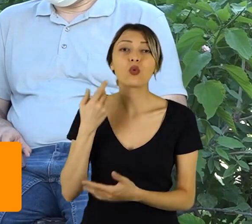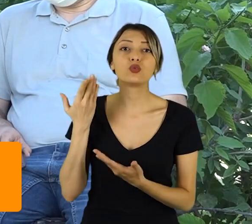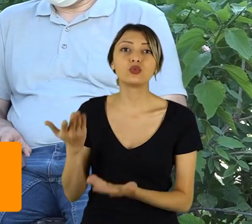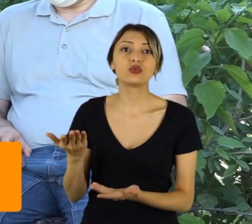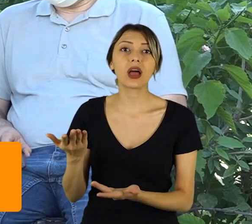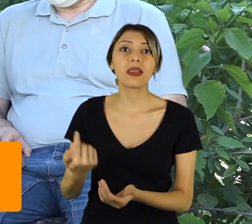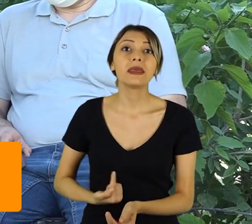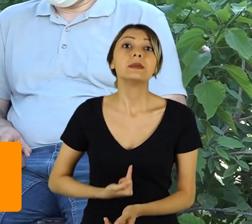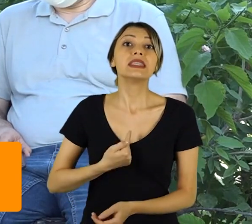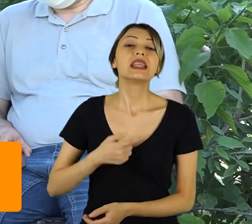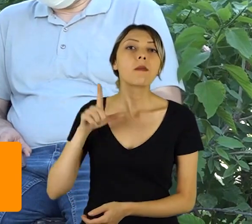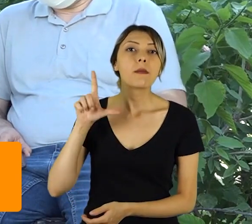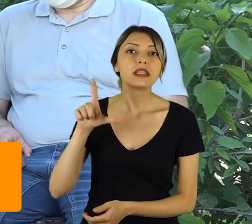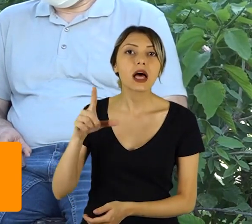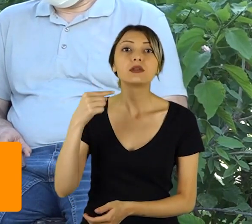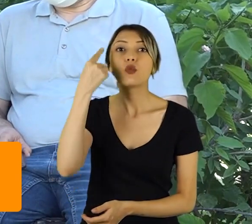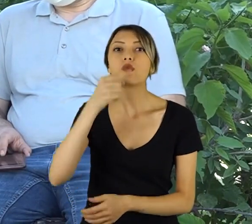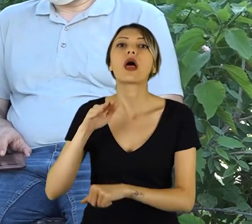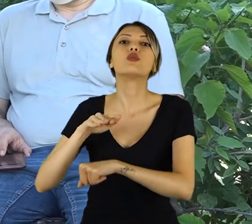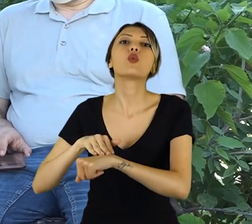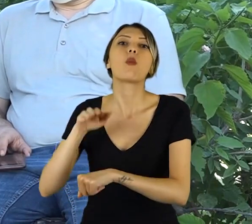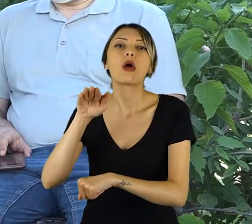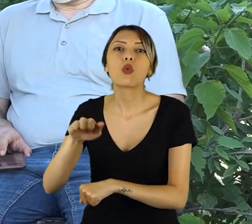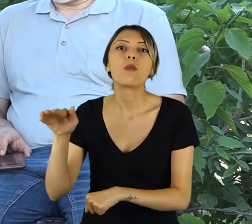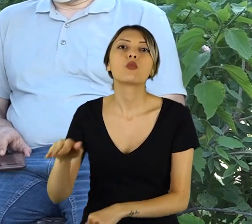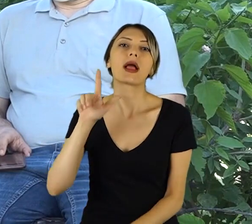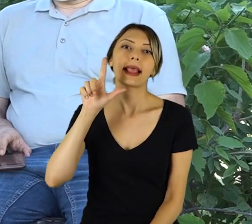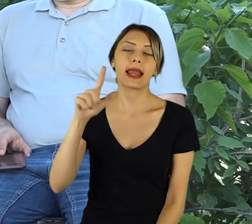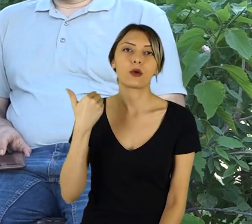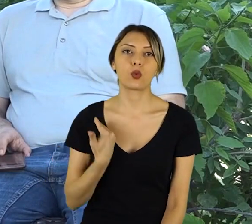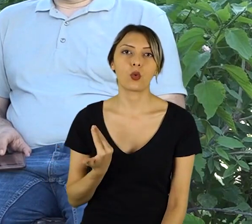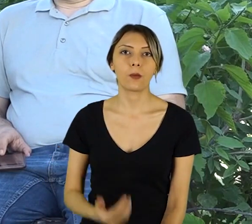bizim bir his, hissetmemiz gerekiyor. Anladım.